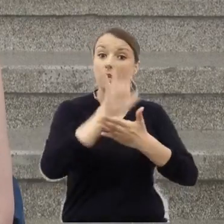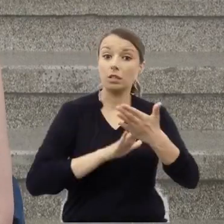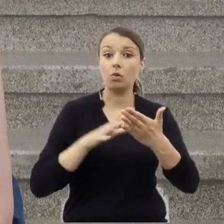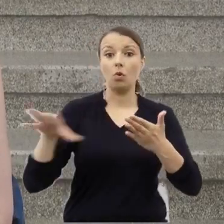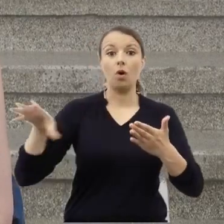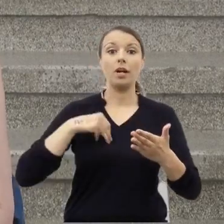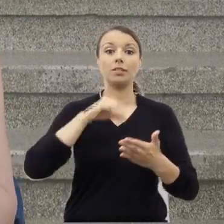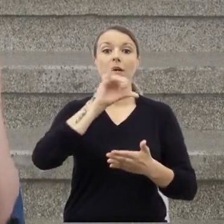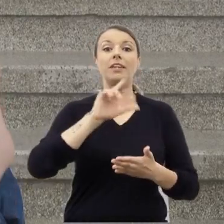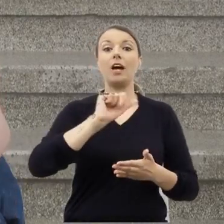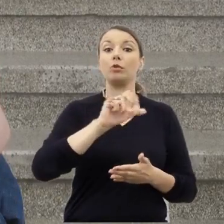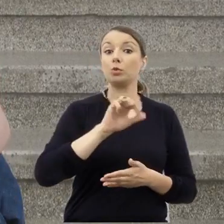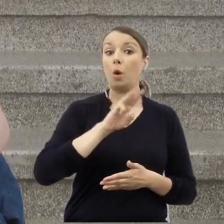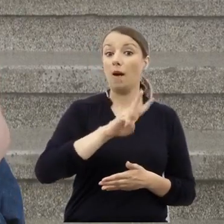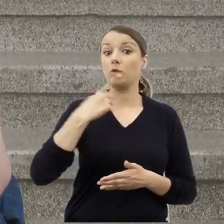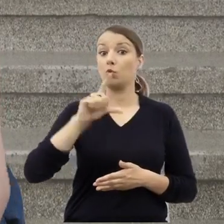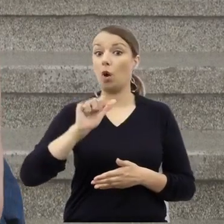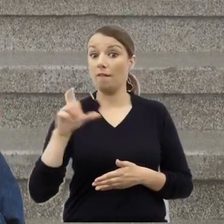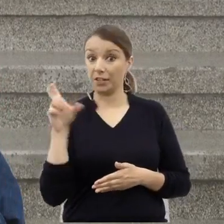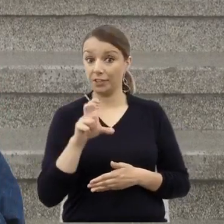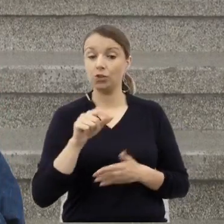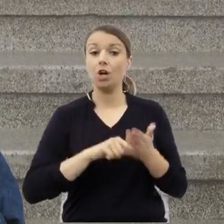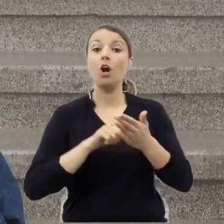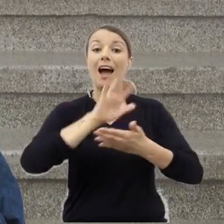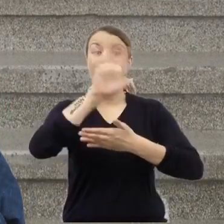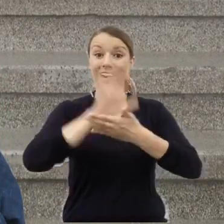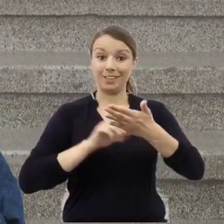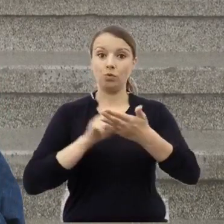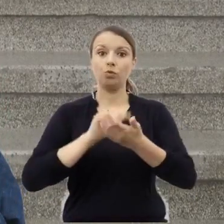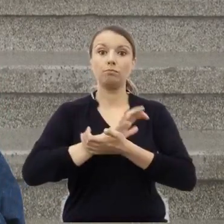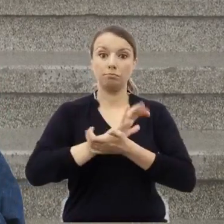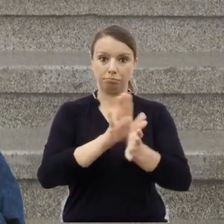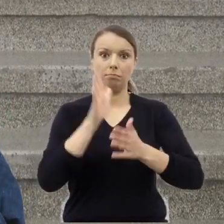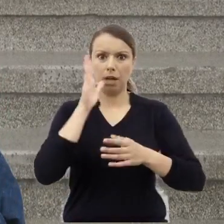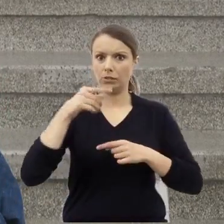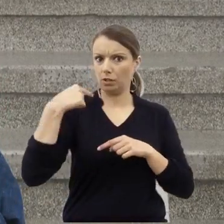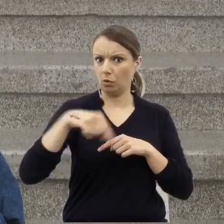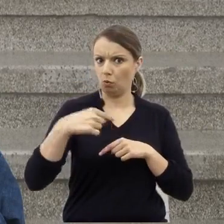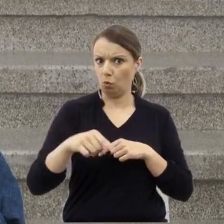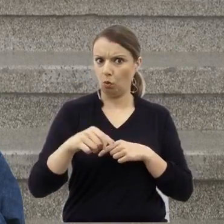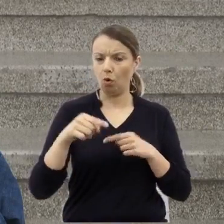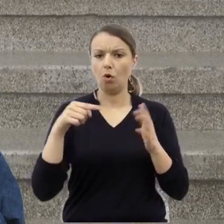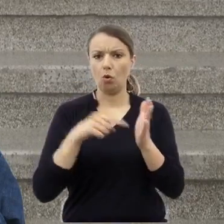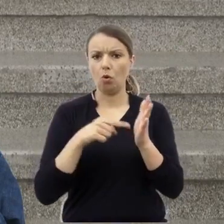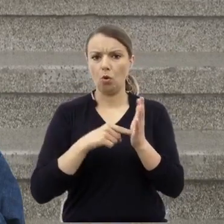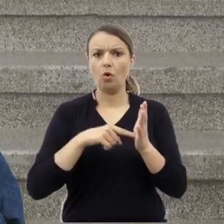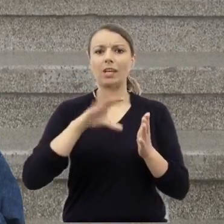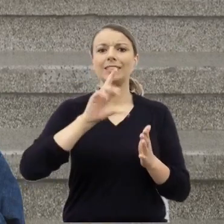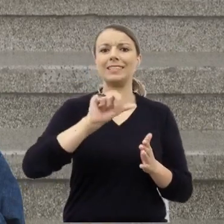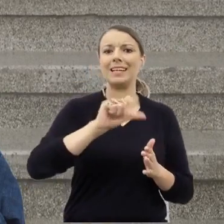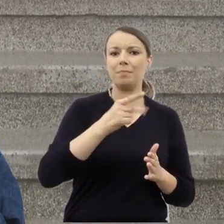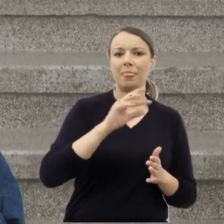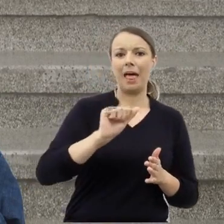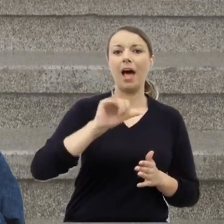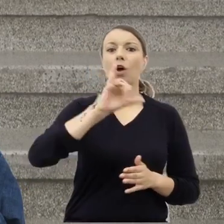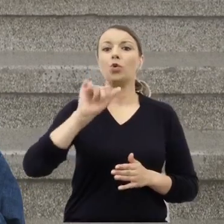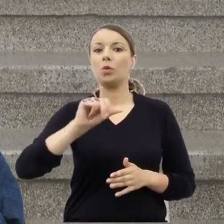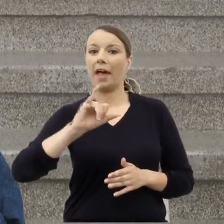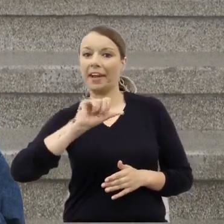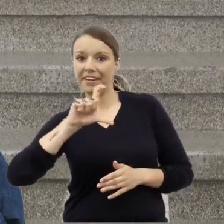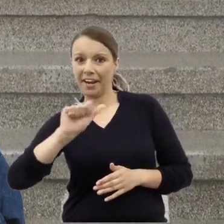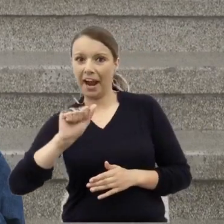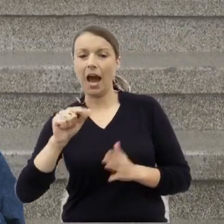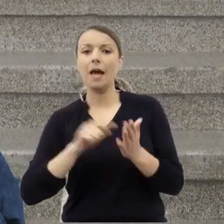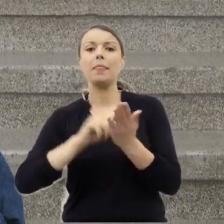Jarosławem Dulewiczem, w artykule, który będzie opublikowany wkrótce w skripta judajka Piśmiu